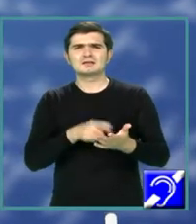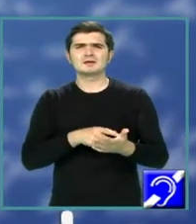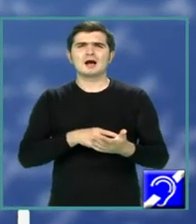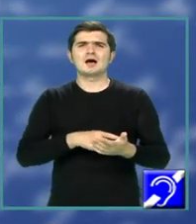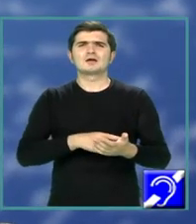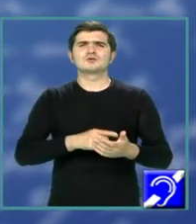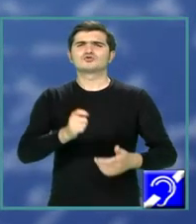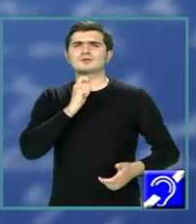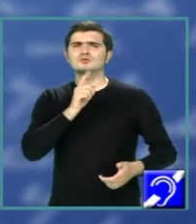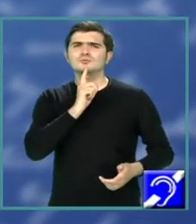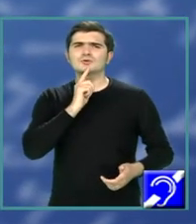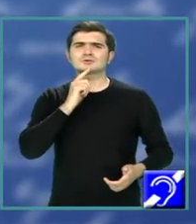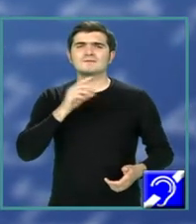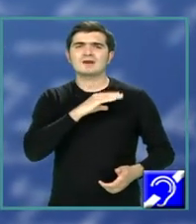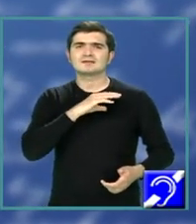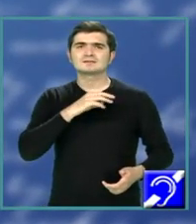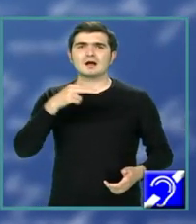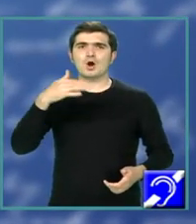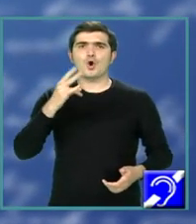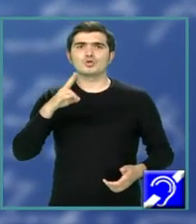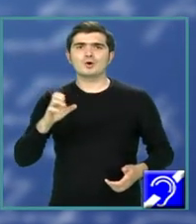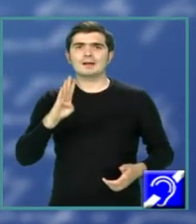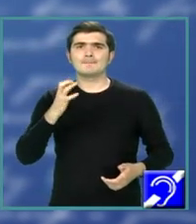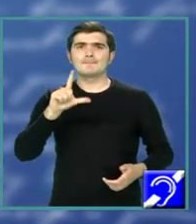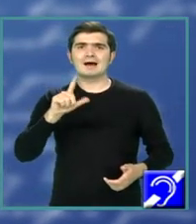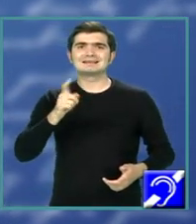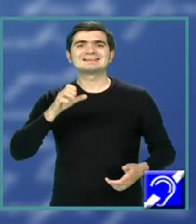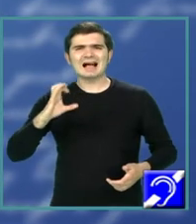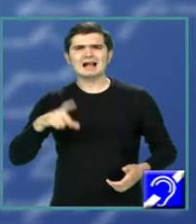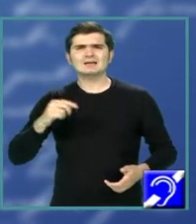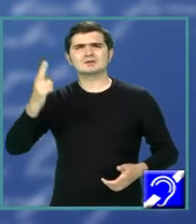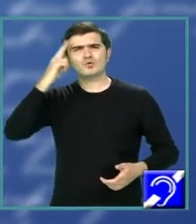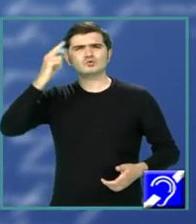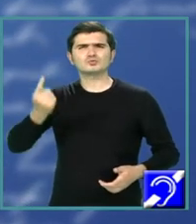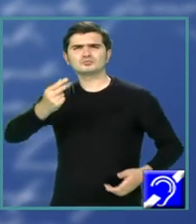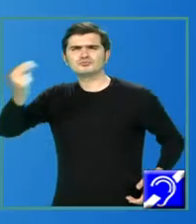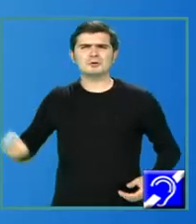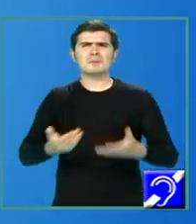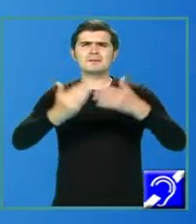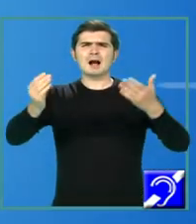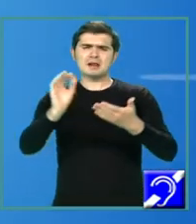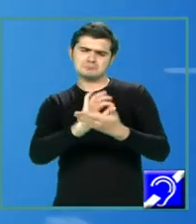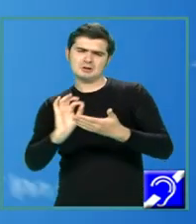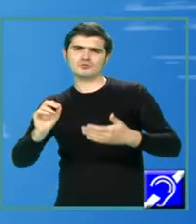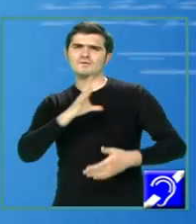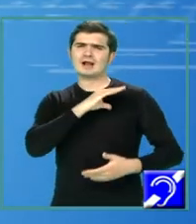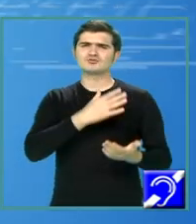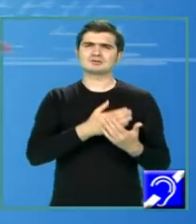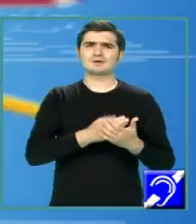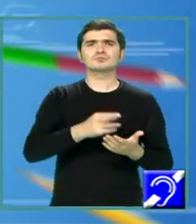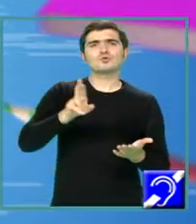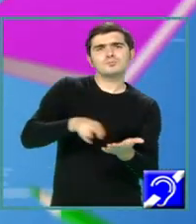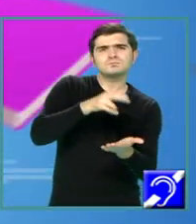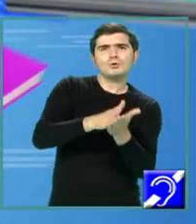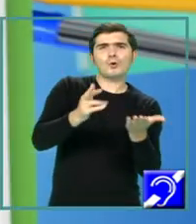eseistul și jurnalistul francez Honoré de Balzac. El este considerat unul dintre cei mai mari scritori francezi în domeniul romanului realist,